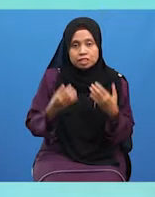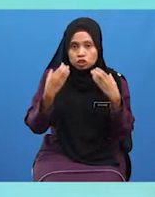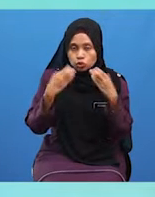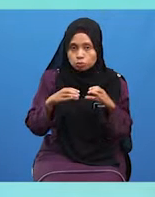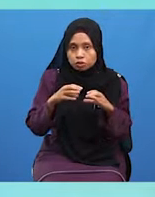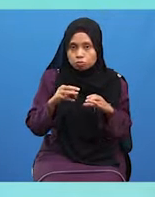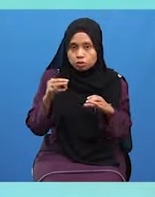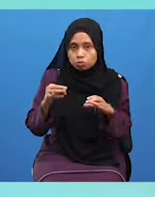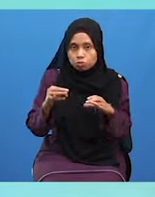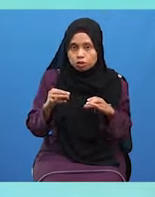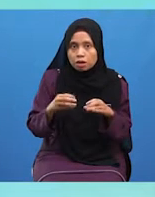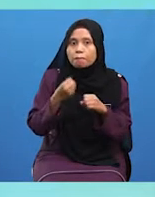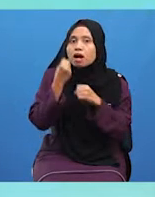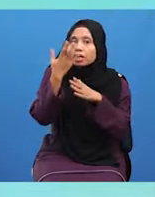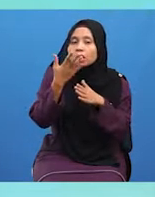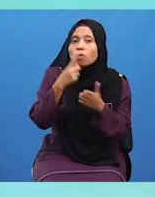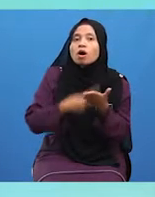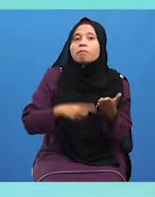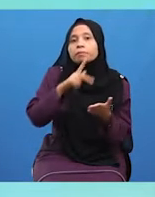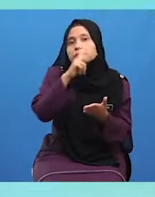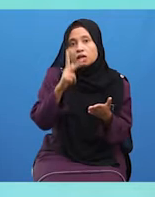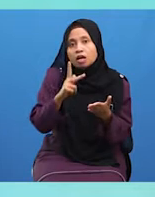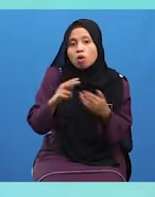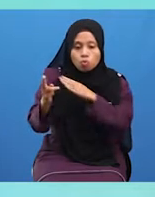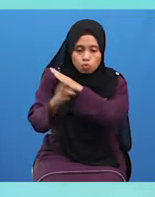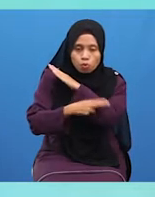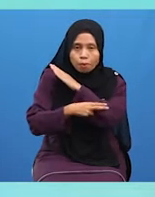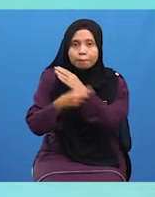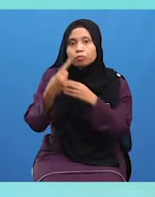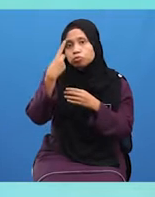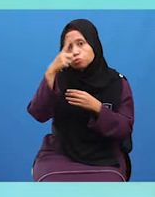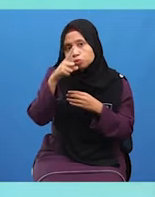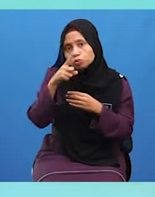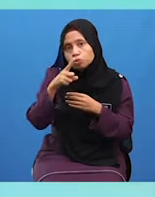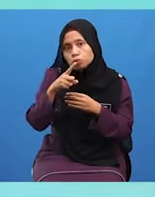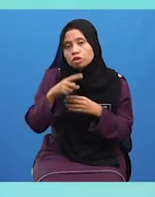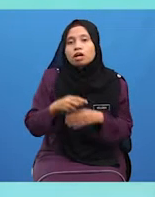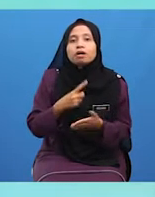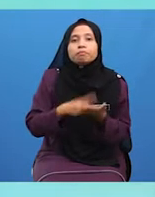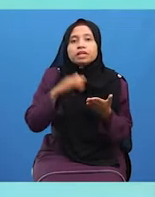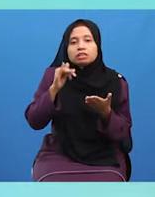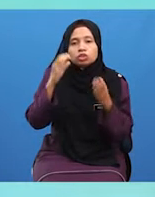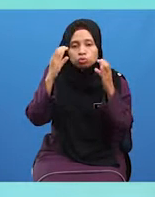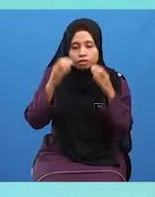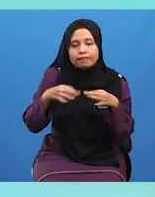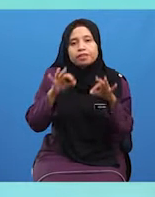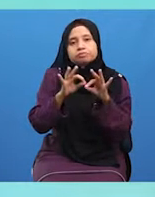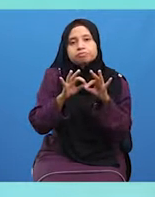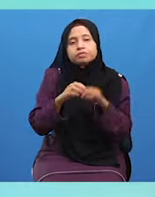Cuba Murid-murid Nyatakan Apakah Hukum Bagi Situasi Berikut